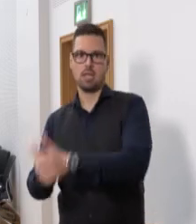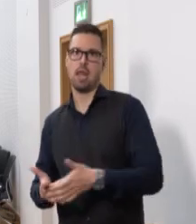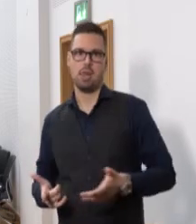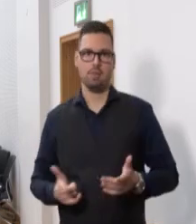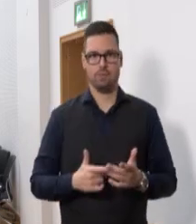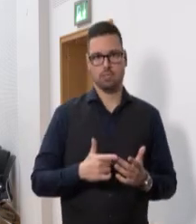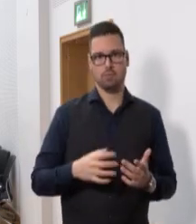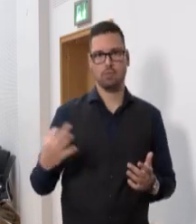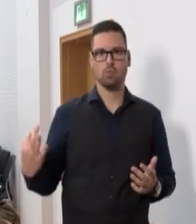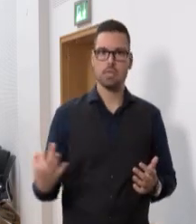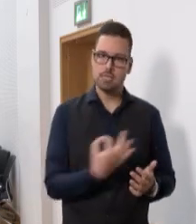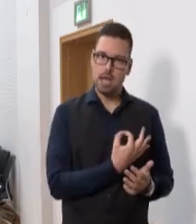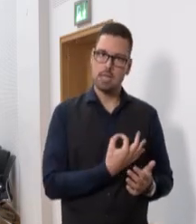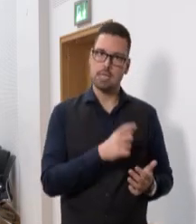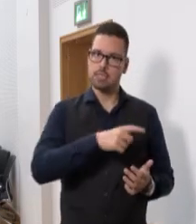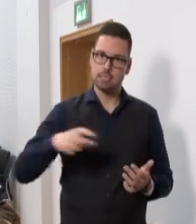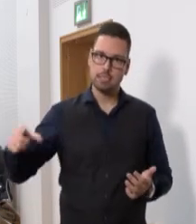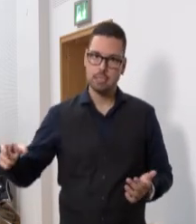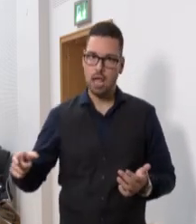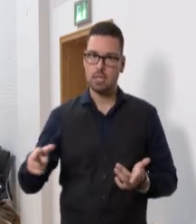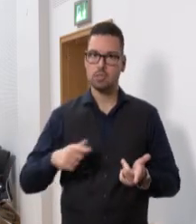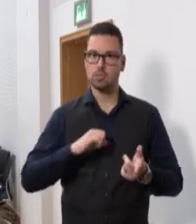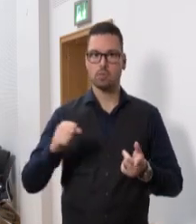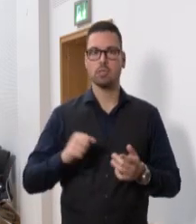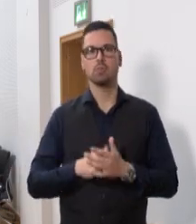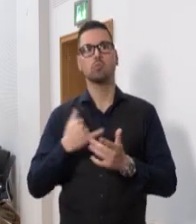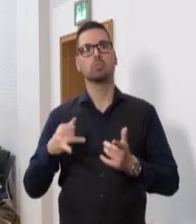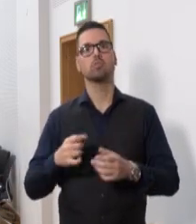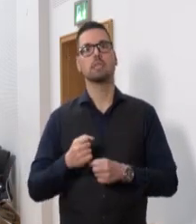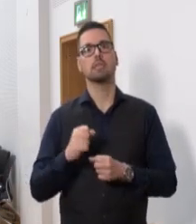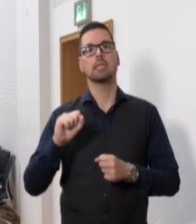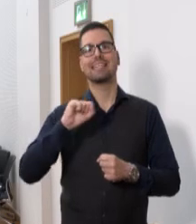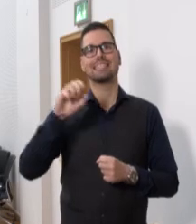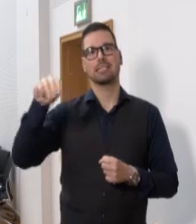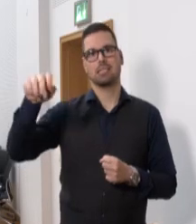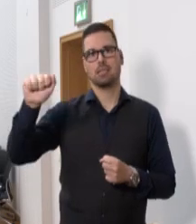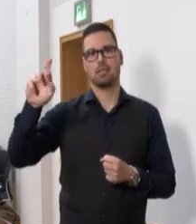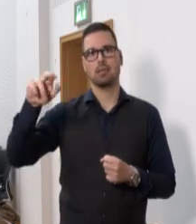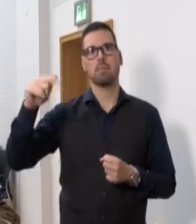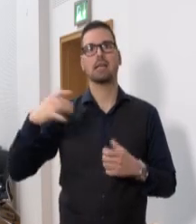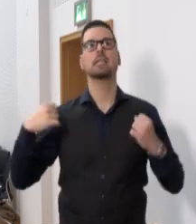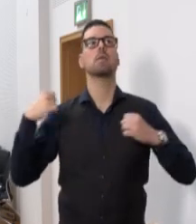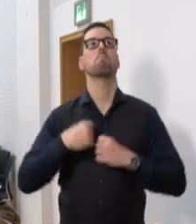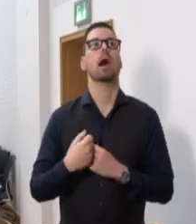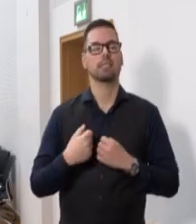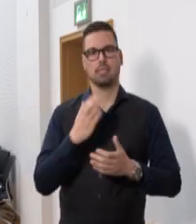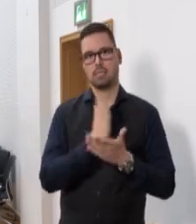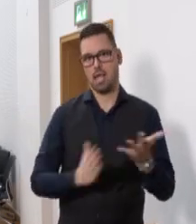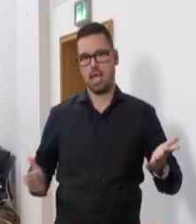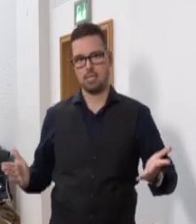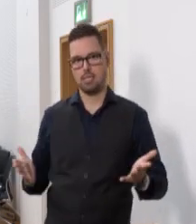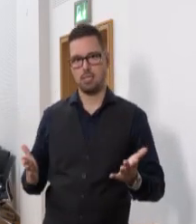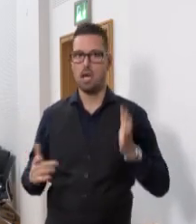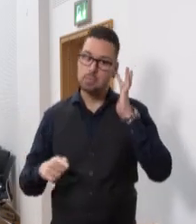gut über den Winter kommen. Sie müssen ja nicht gleich wie St. Martin werden und Ihren eigenen Mantel teilen. Aber vielleicht könnten